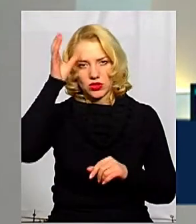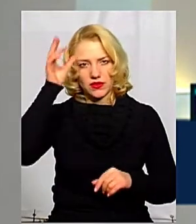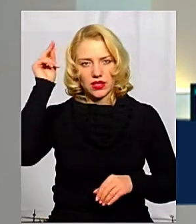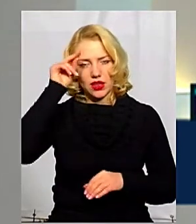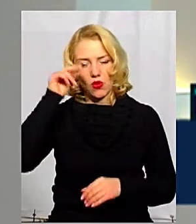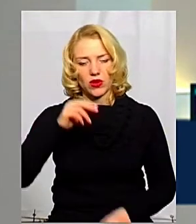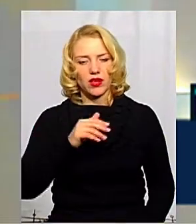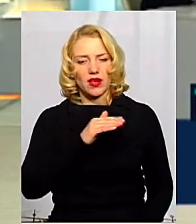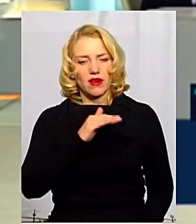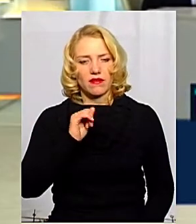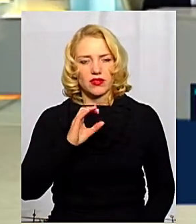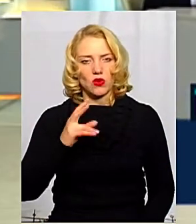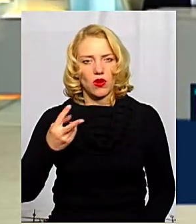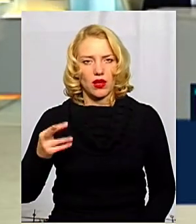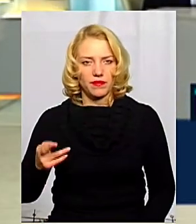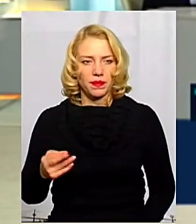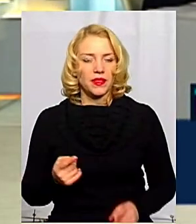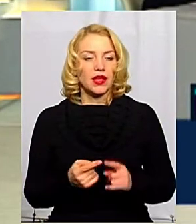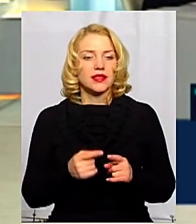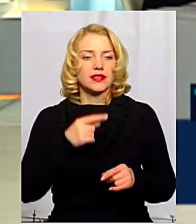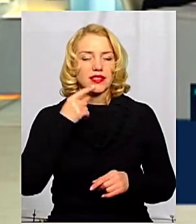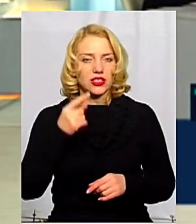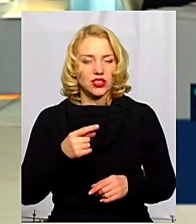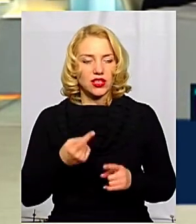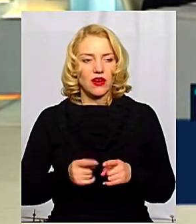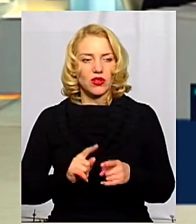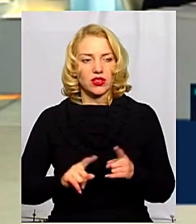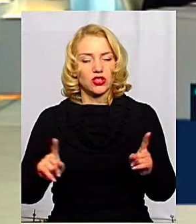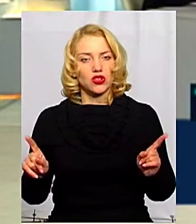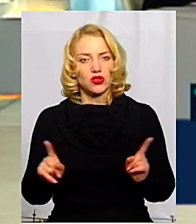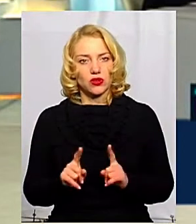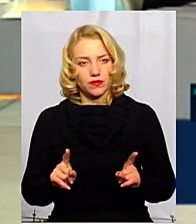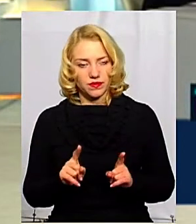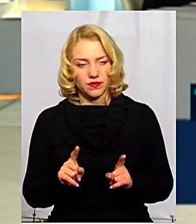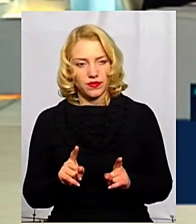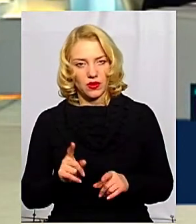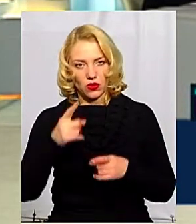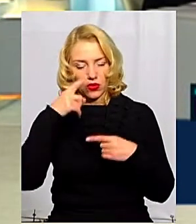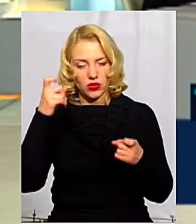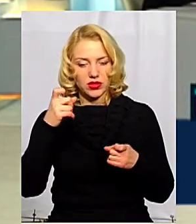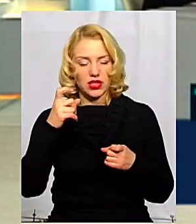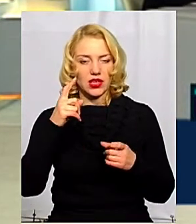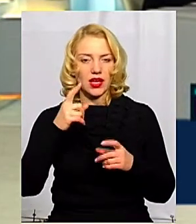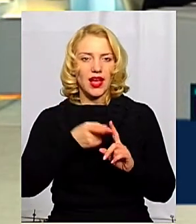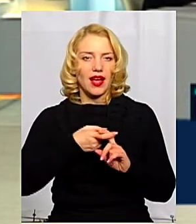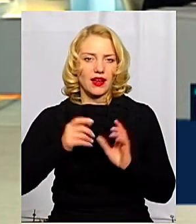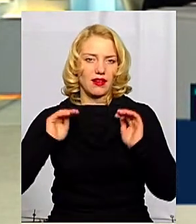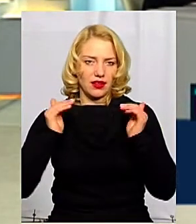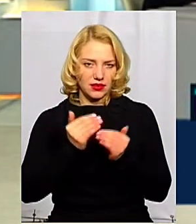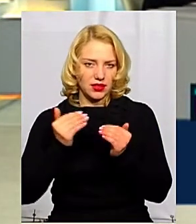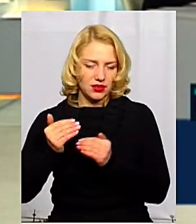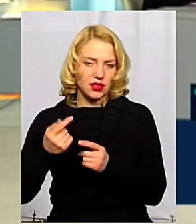Фасоля. Скажіть, а те, що оголосили карантин, призупинили